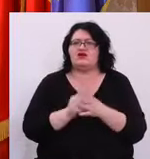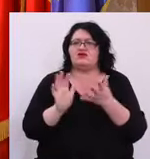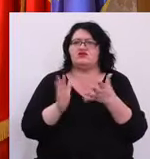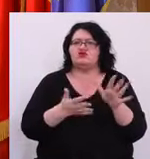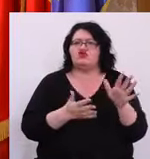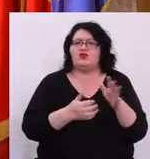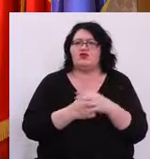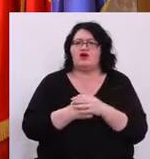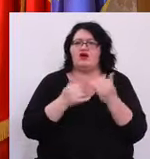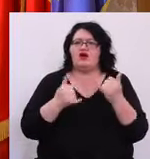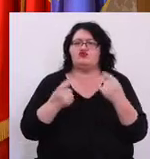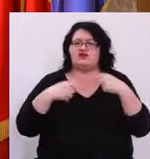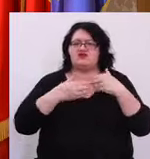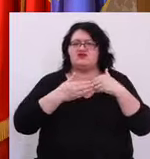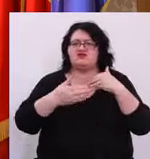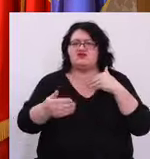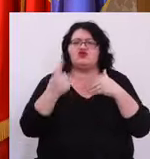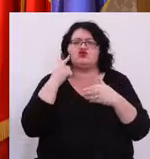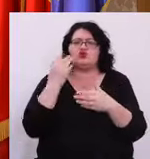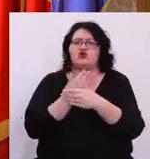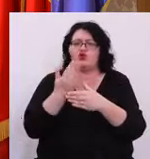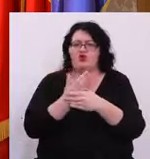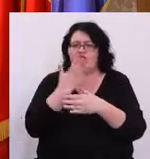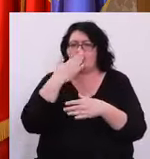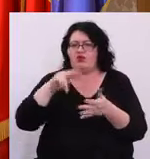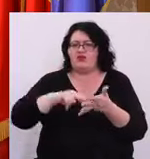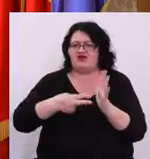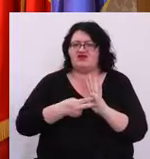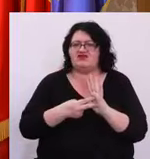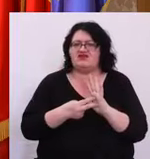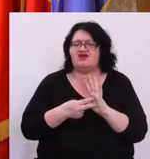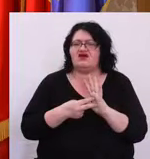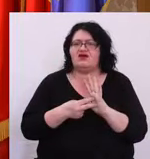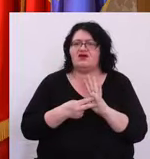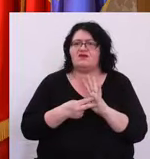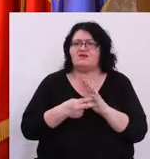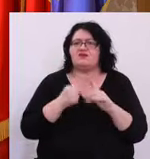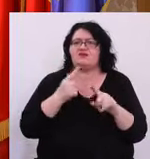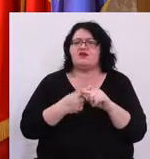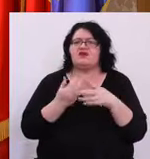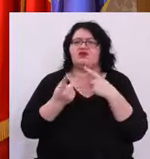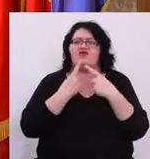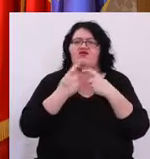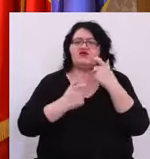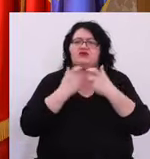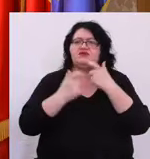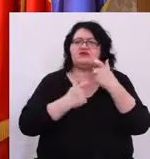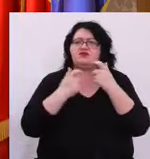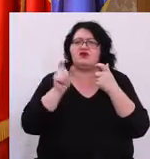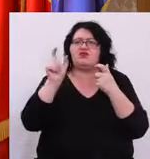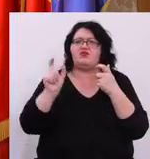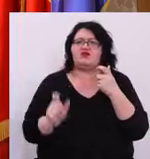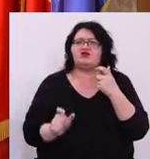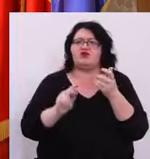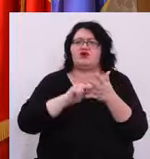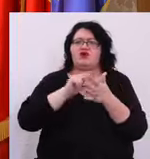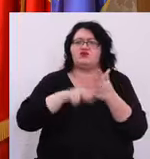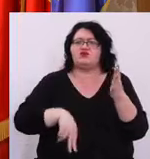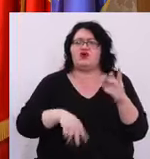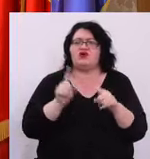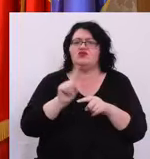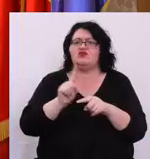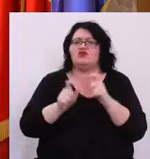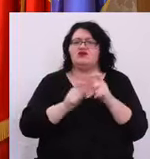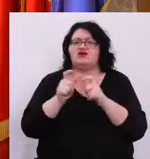în aceste zile Știu că documentele deja sunt gata Și pentru că vorbim doar de personal contractual și nu